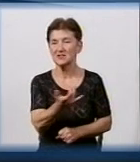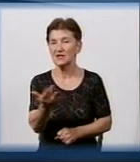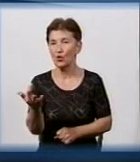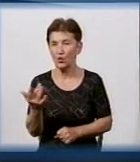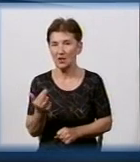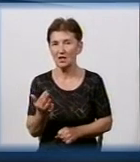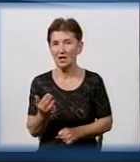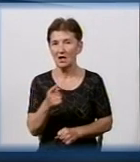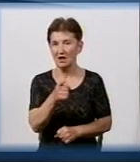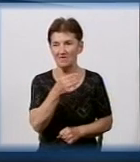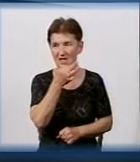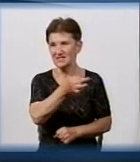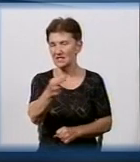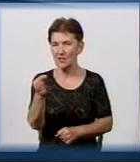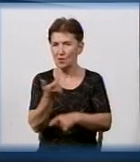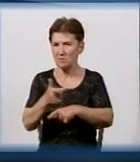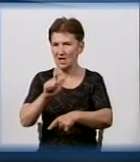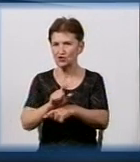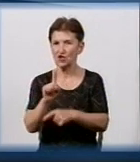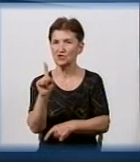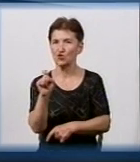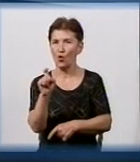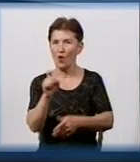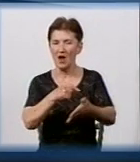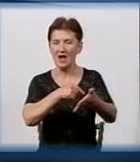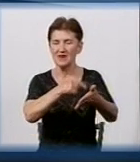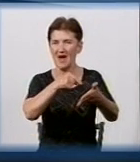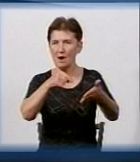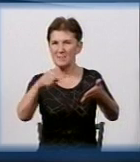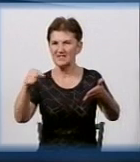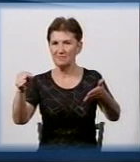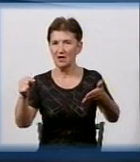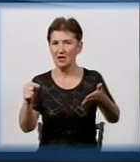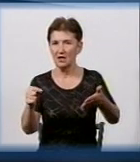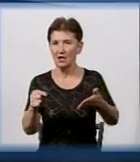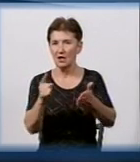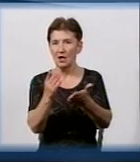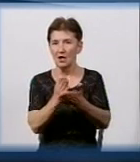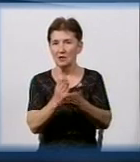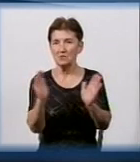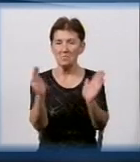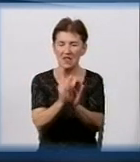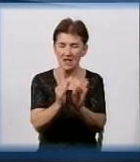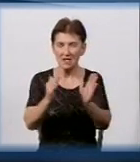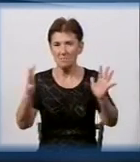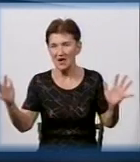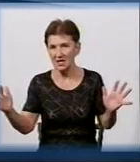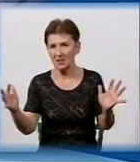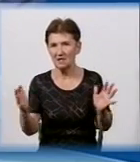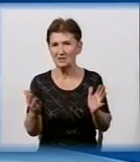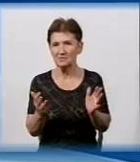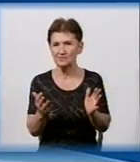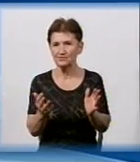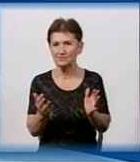ви сказали, більше ста написів, було замальовано. Вони є маленькі, є великі, там, метр на два, тобто,